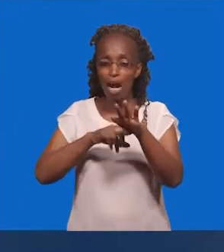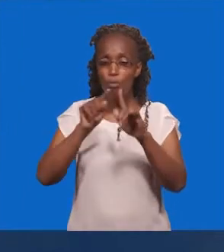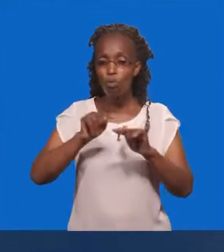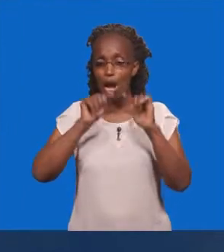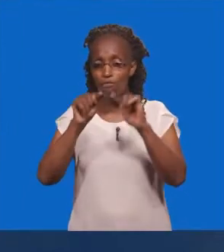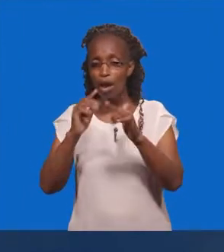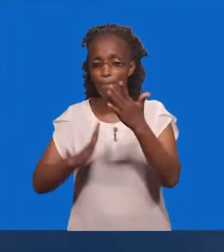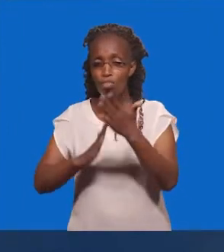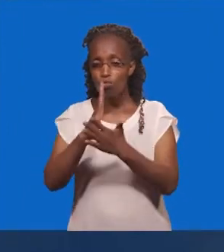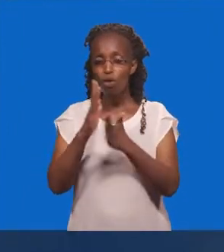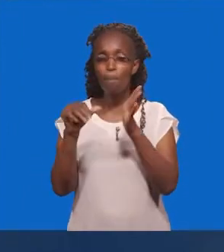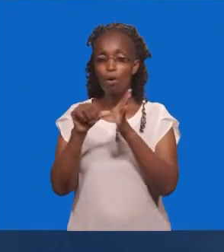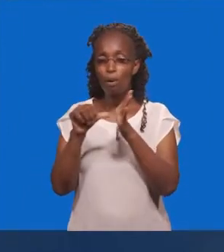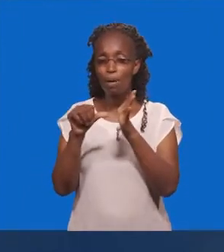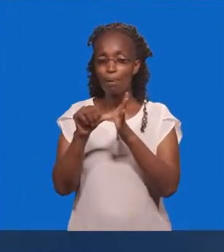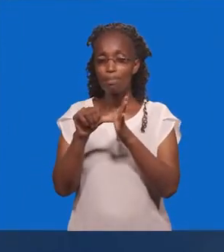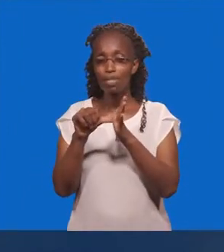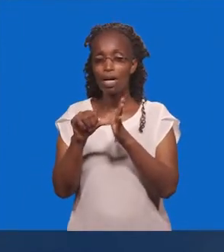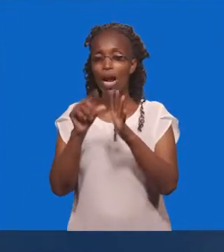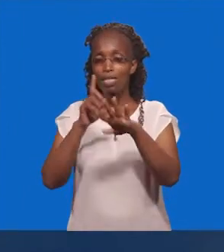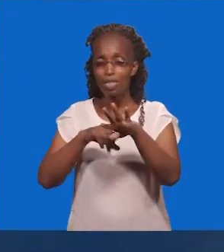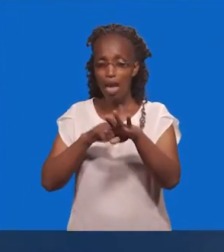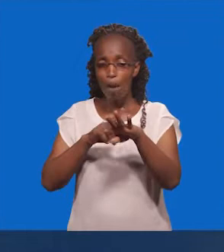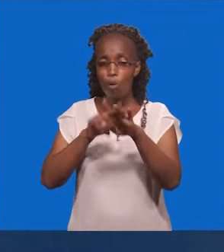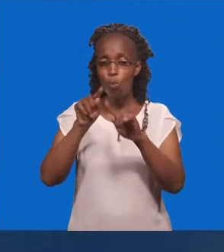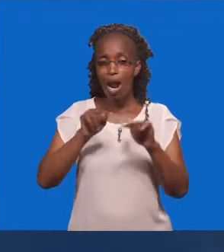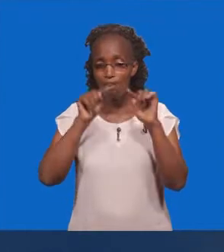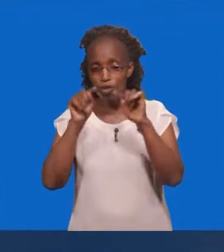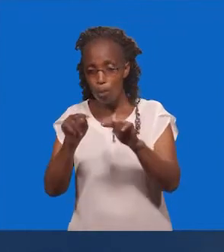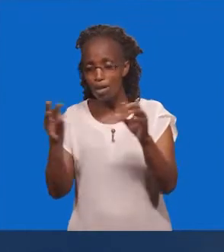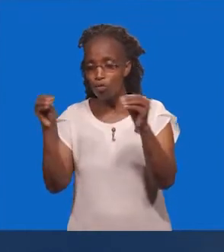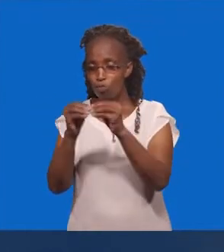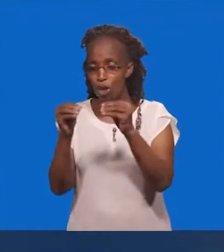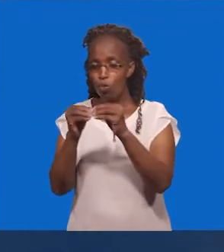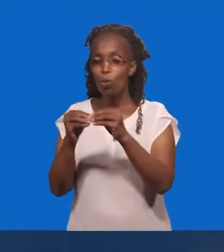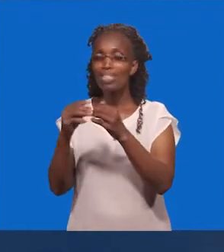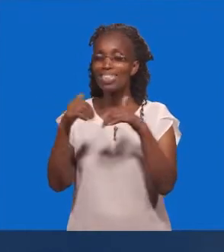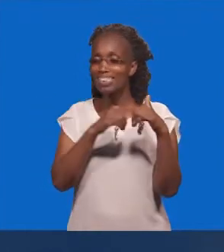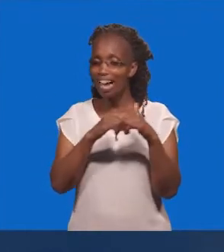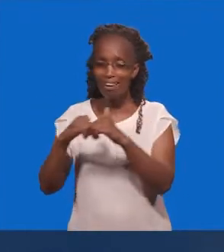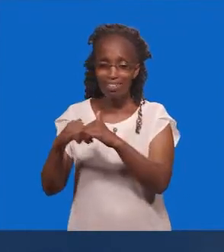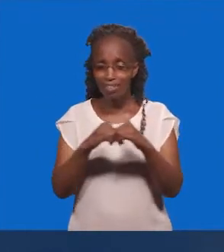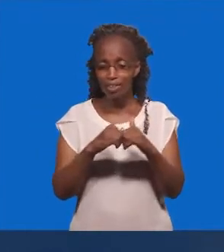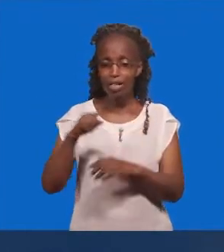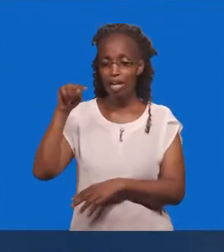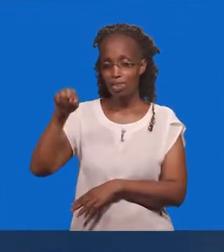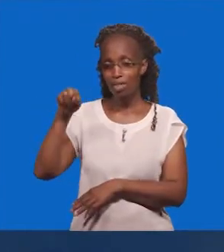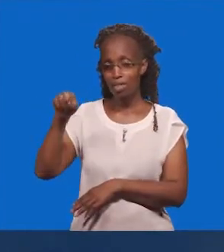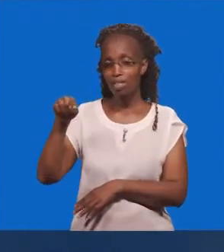Katika Shida Fulani Wakati Yambapo Tumeweza Kukumbana Na Changamoto Fulani Ndiyo Maana